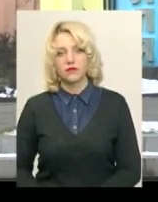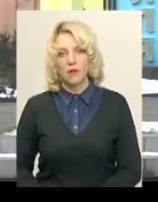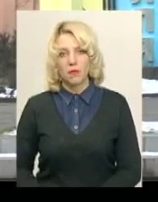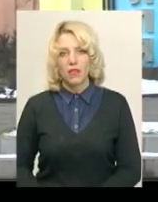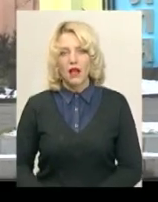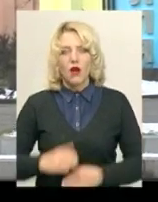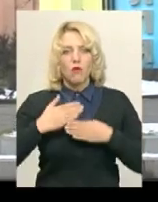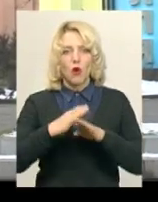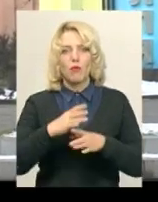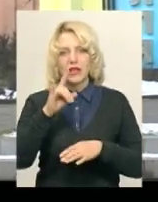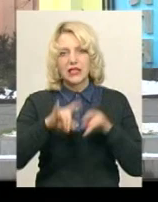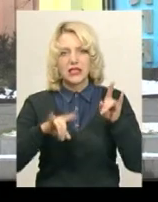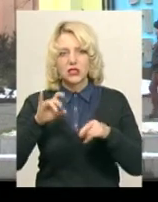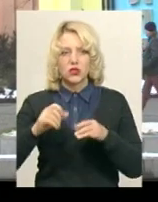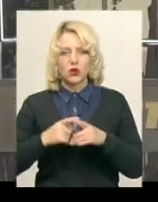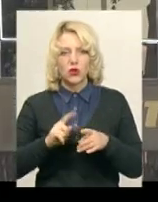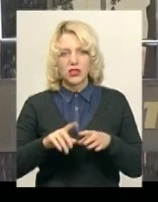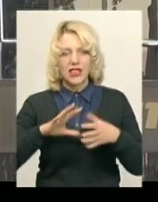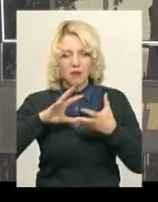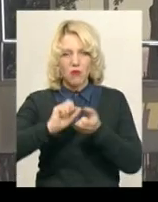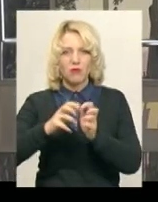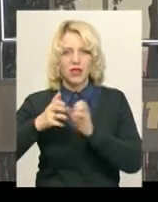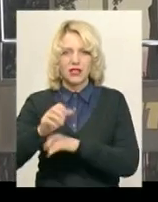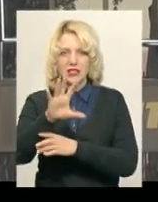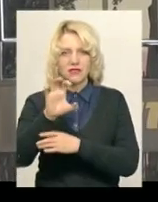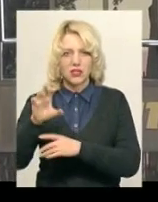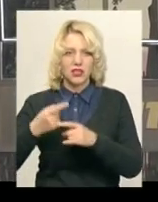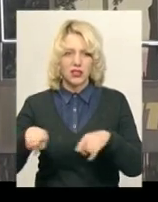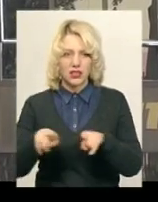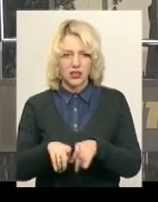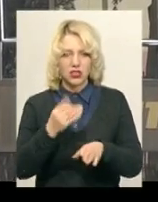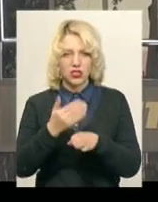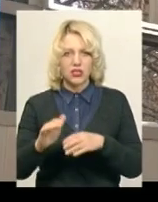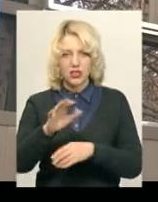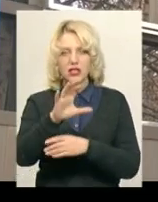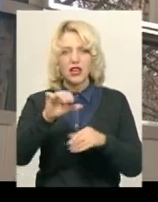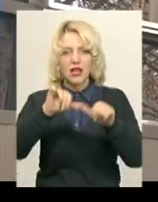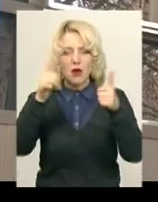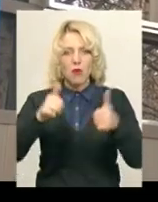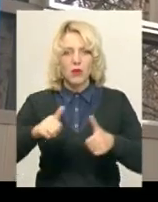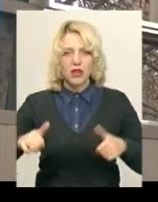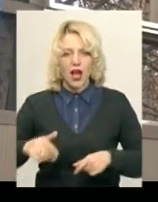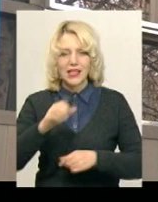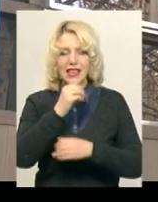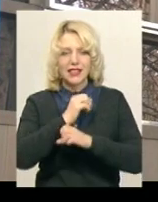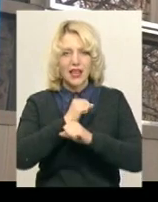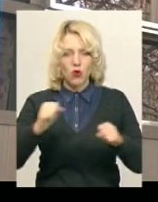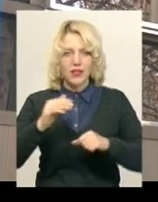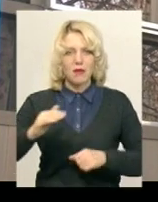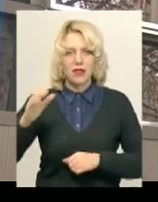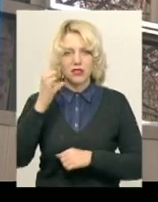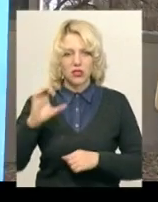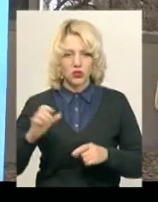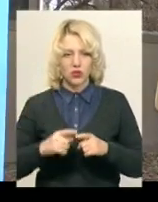Побите скло та порізані світлини – так сьогодні виглядає частина меморіалу героям Небесної сотні, яка знаходиться у центрі Хмельницького. За словами